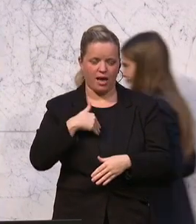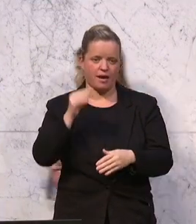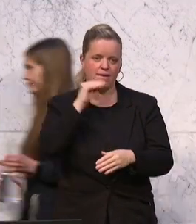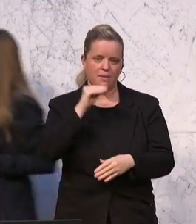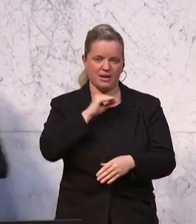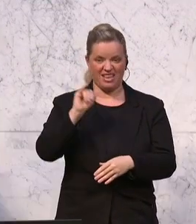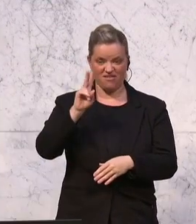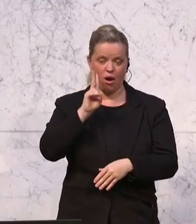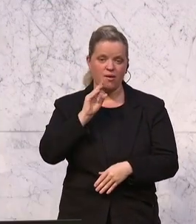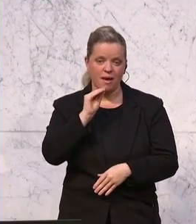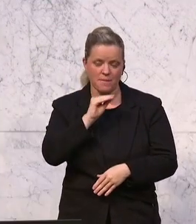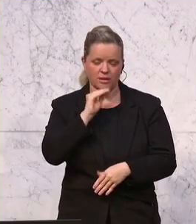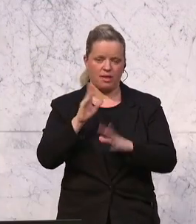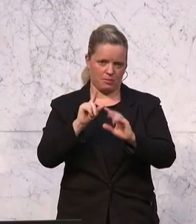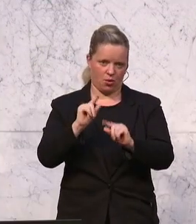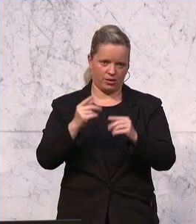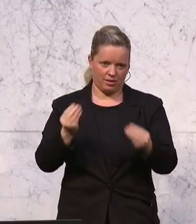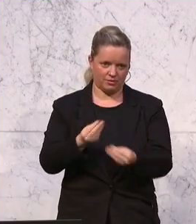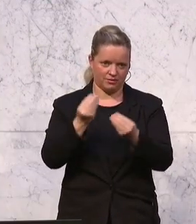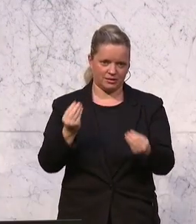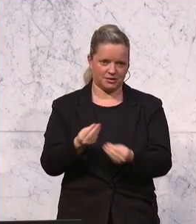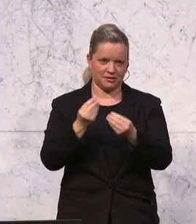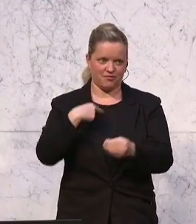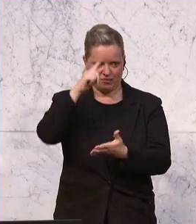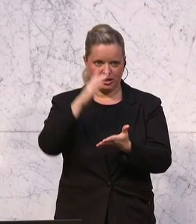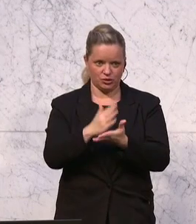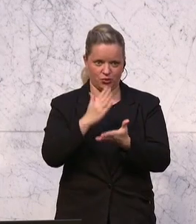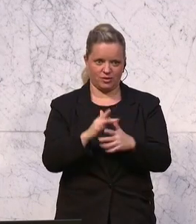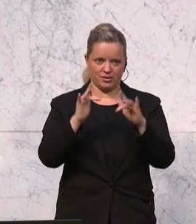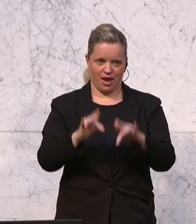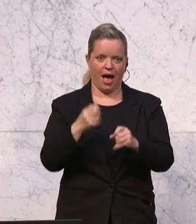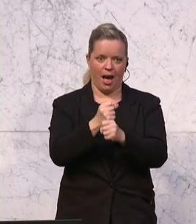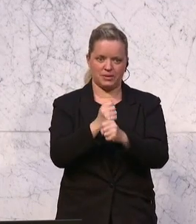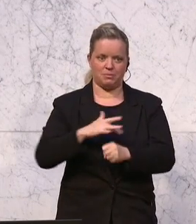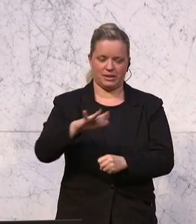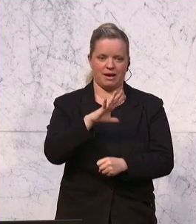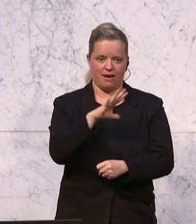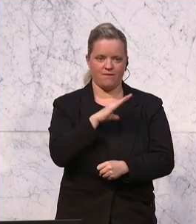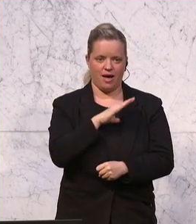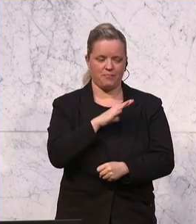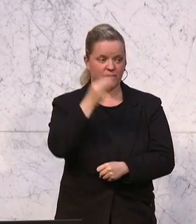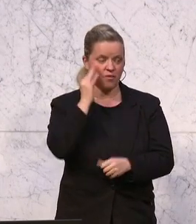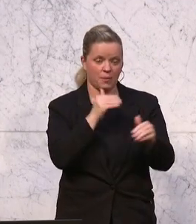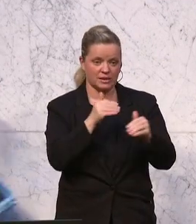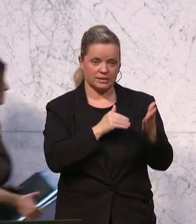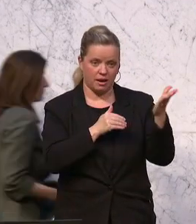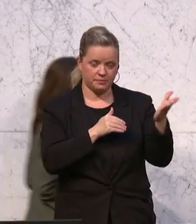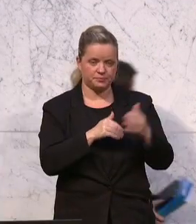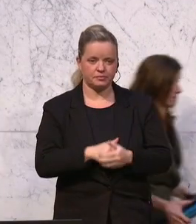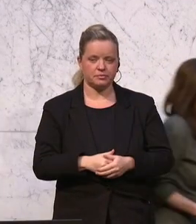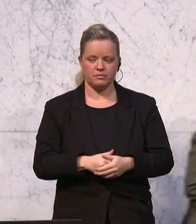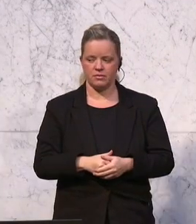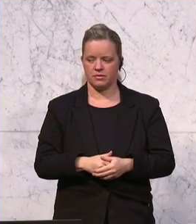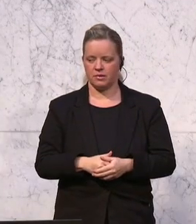Und wenn die IV einmal jammern, dann bedeutet das etwas. Dann weiß man, dass hier wirklich Arbeitsplätze in Gefahr sind, Frau Minister. Und dann sollte man